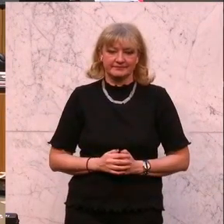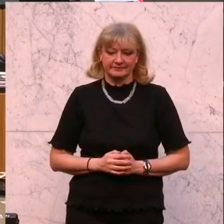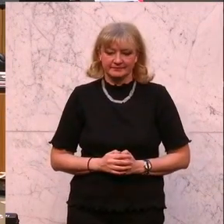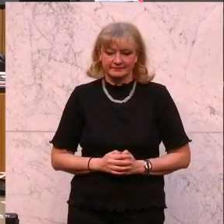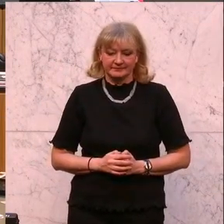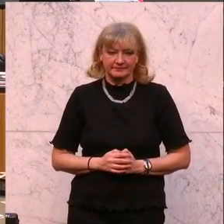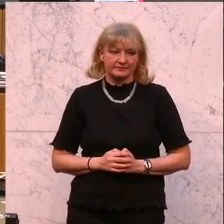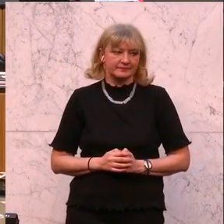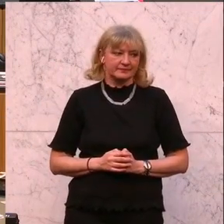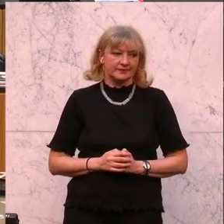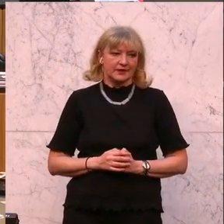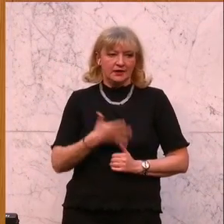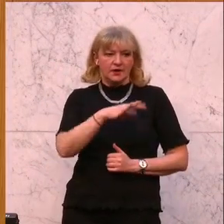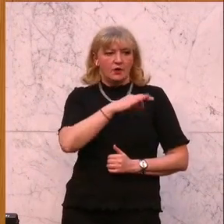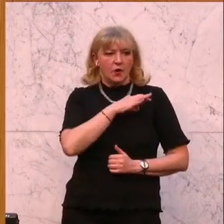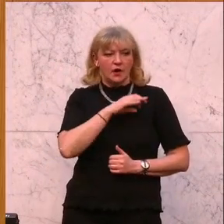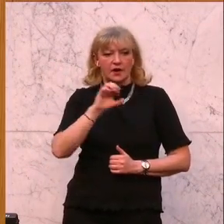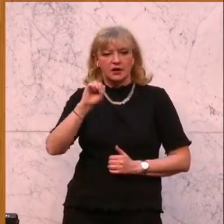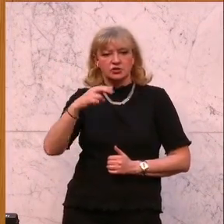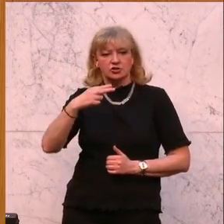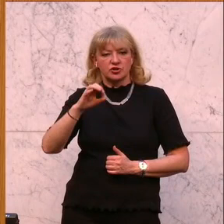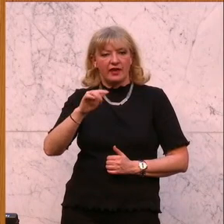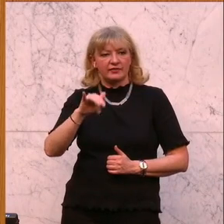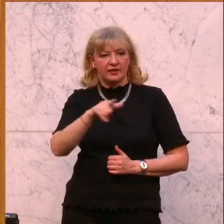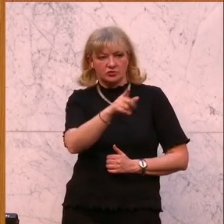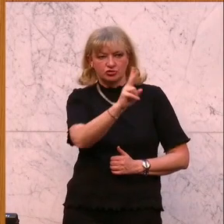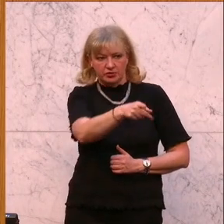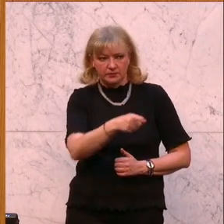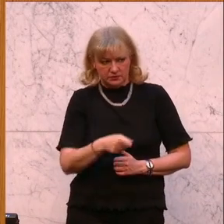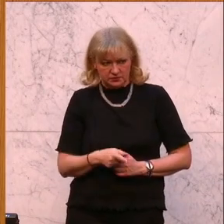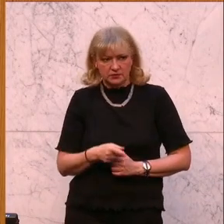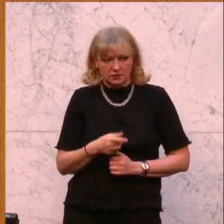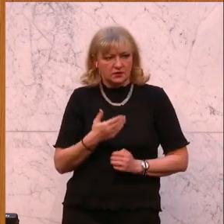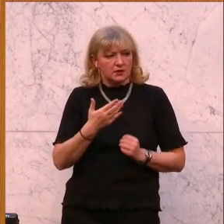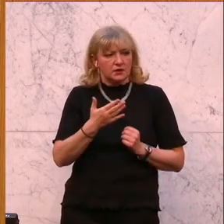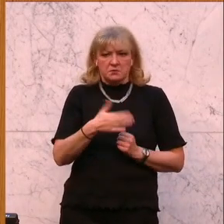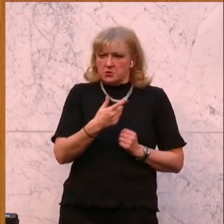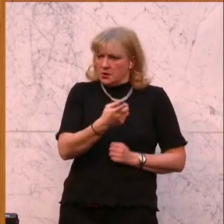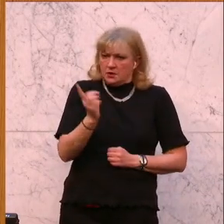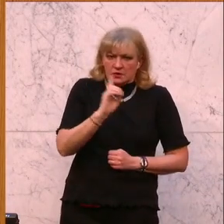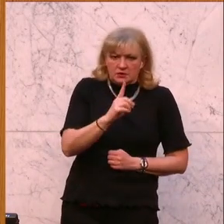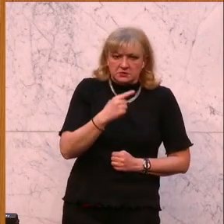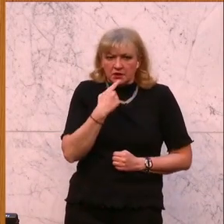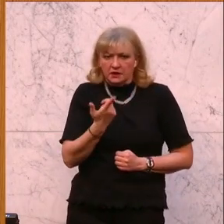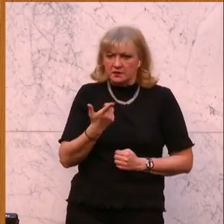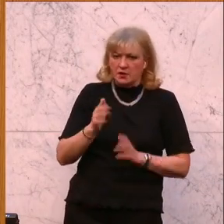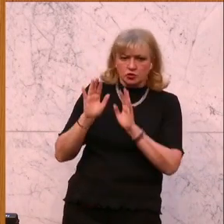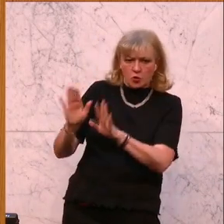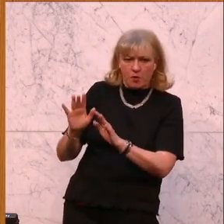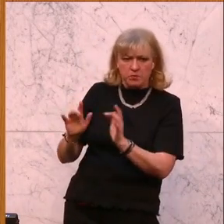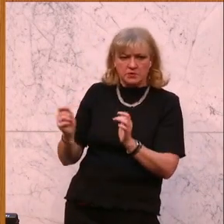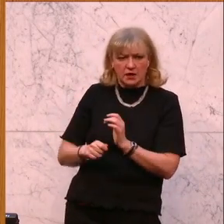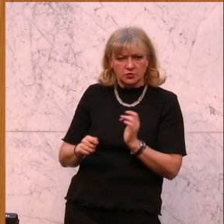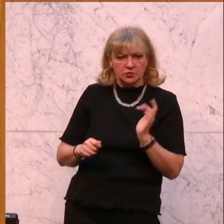Und ich pflichte da meinem Kollegen Shetty bei, wenn Sie also hier hergehen und für einen Stopp der Sanktionen gegen Russland eintreten,